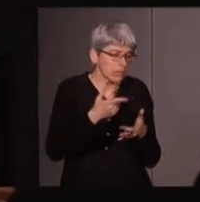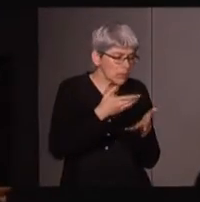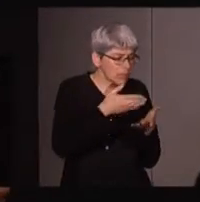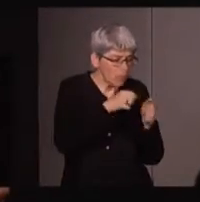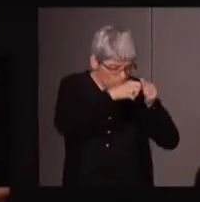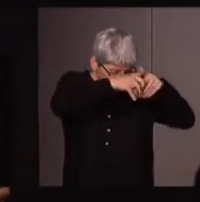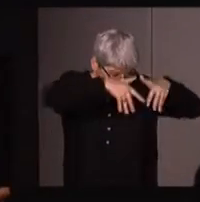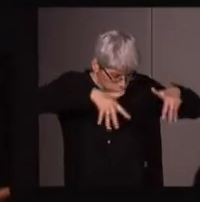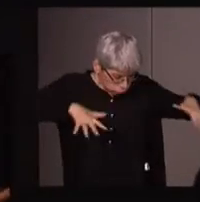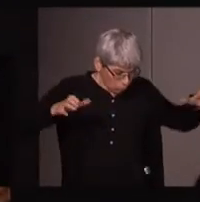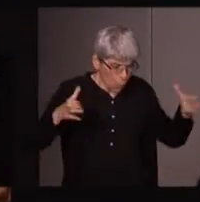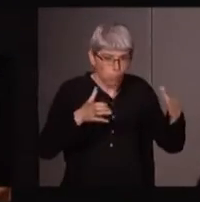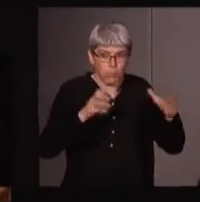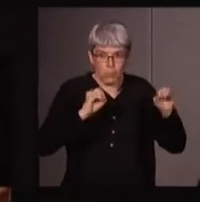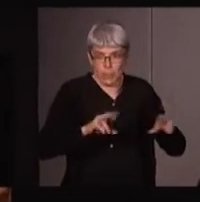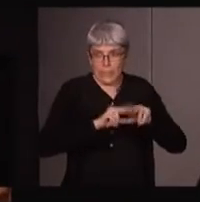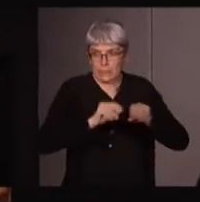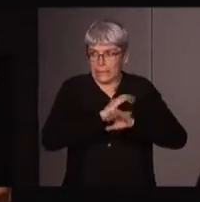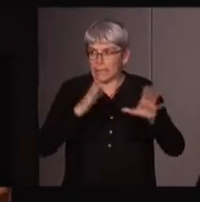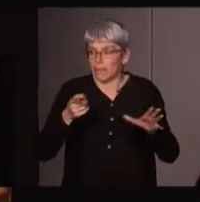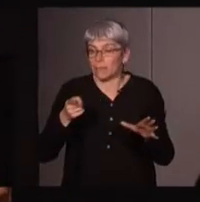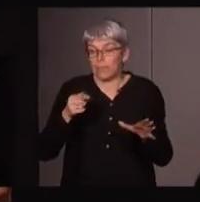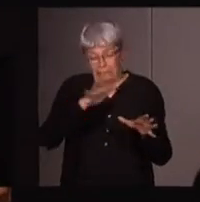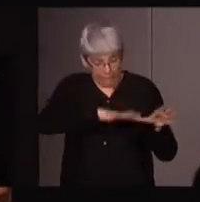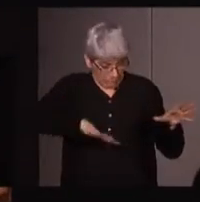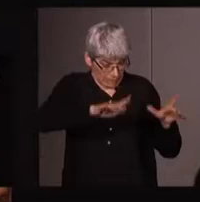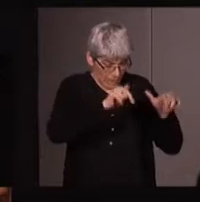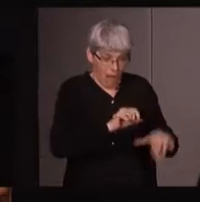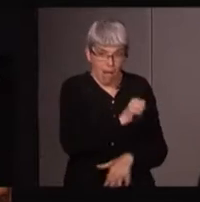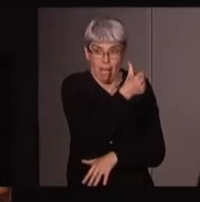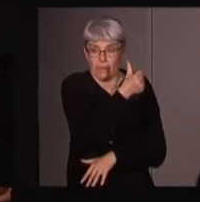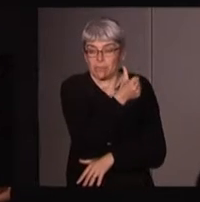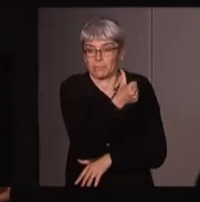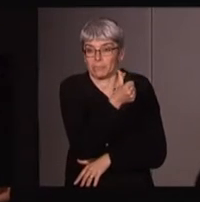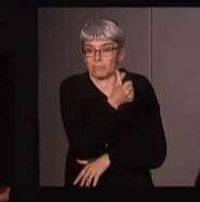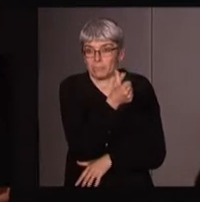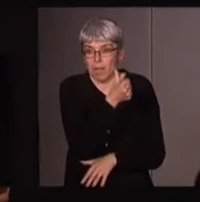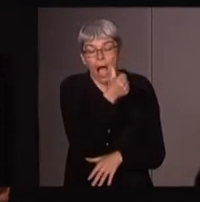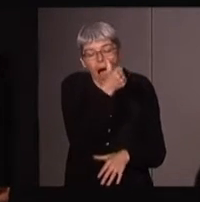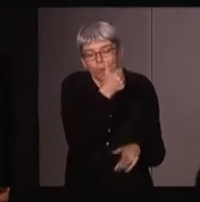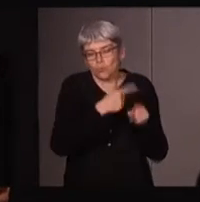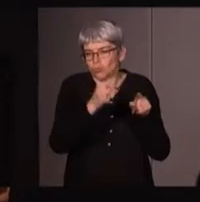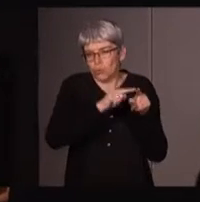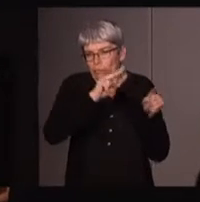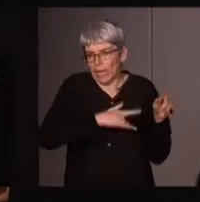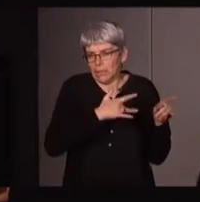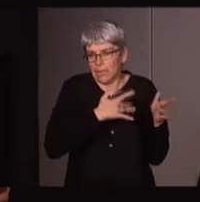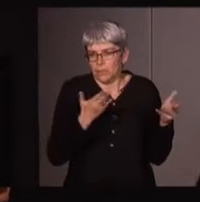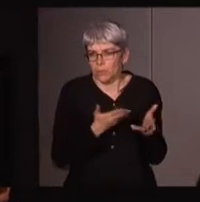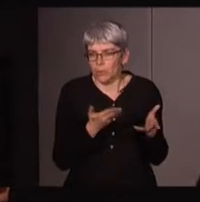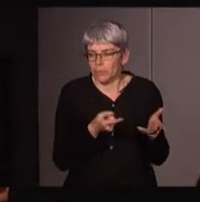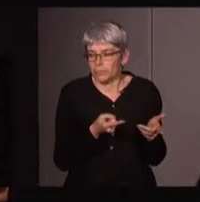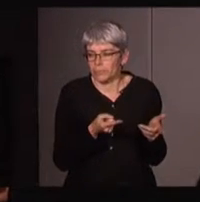de ce mouvement-là. Et à l'intérieur, donc, de cette nébuleuse, il y a un courant qui nous intéresse particulièrement, puisque